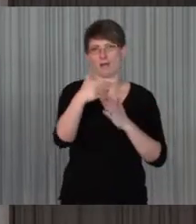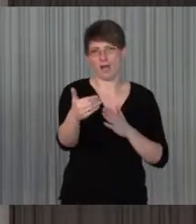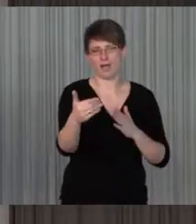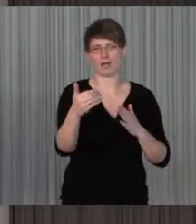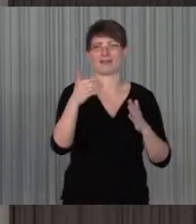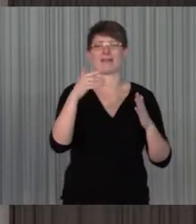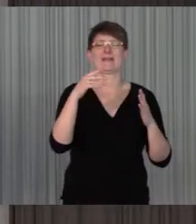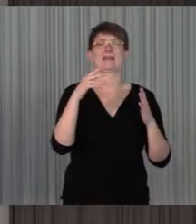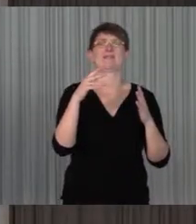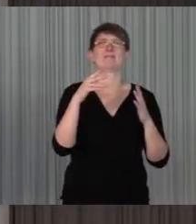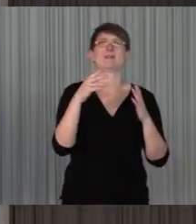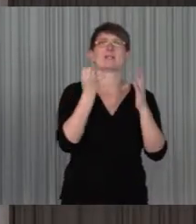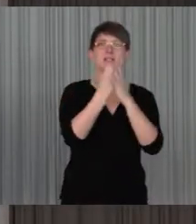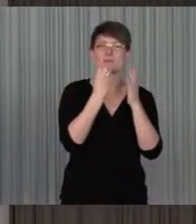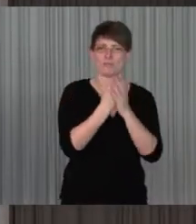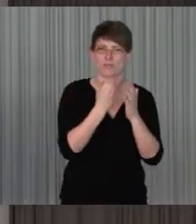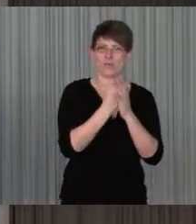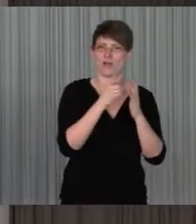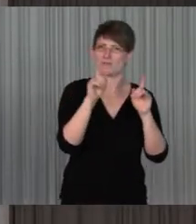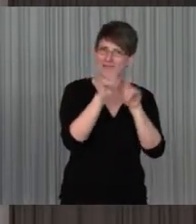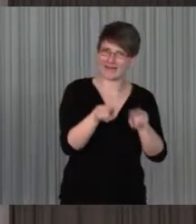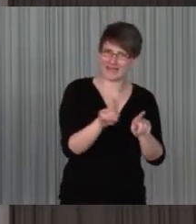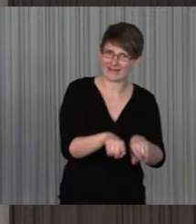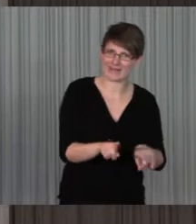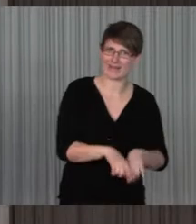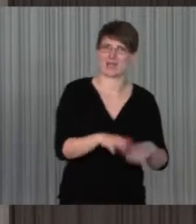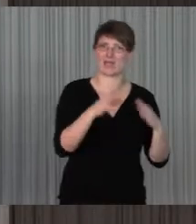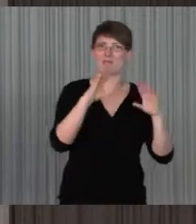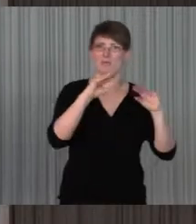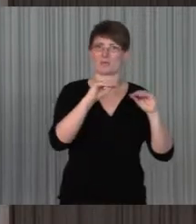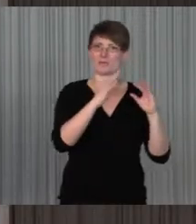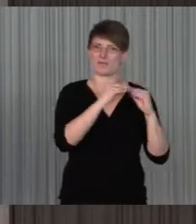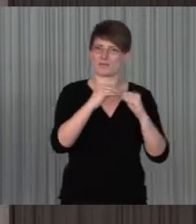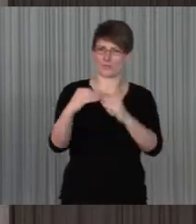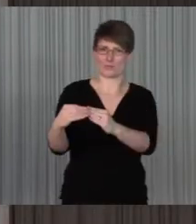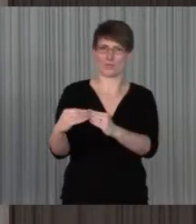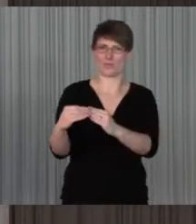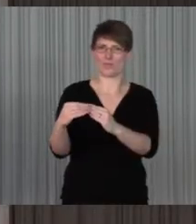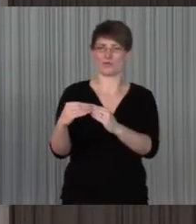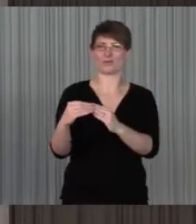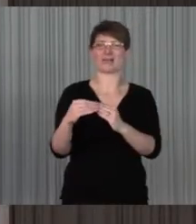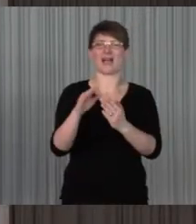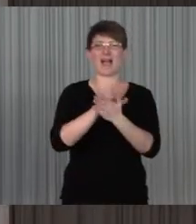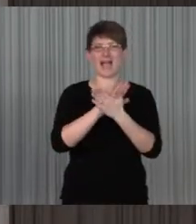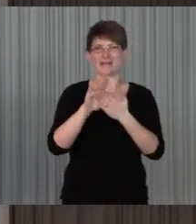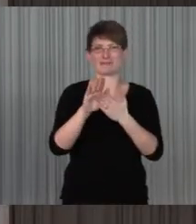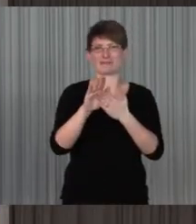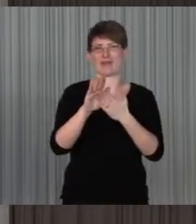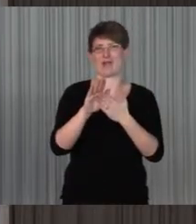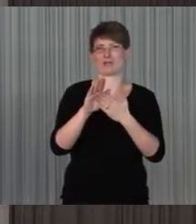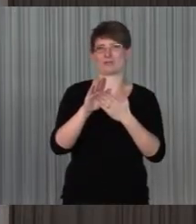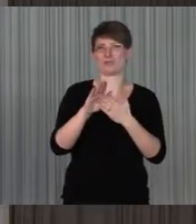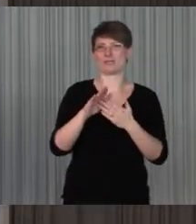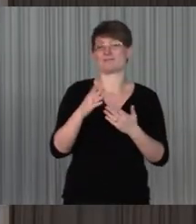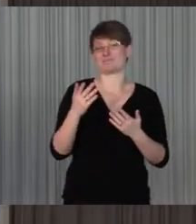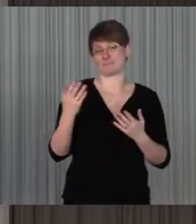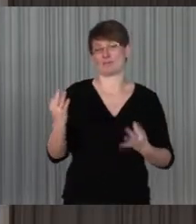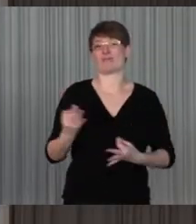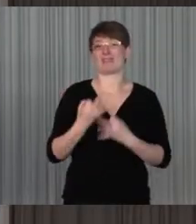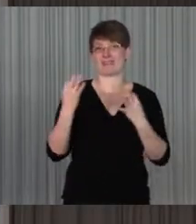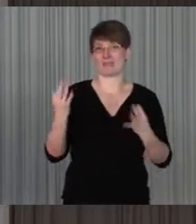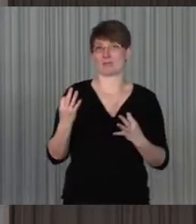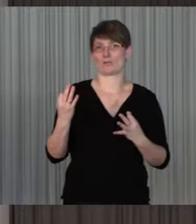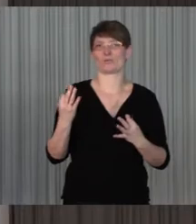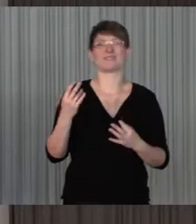ähnliche, immer gleichere Benutzerführung, das gibt es eben tatsächlich viel zu wenigen und es liegt auf der Hand, dass es nicht nur